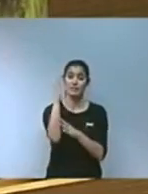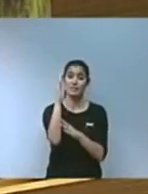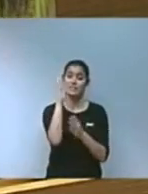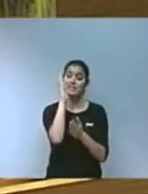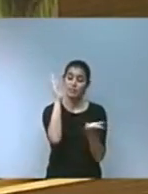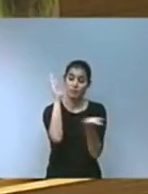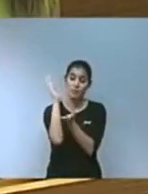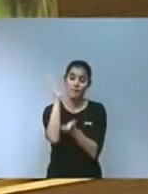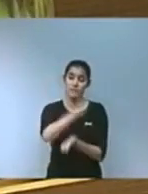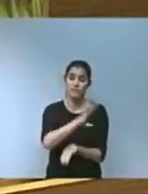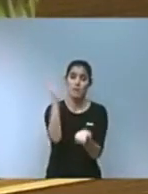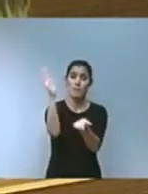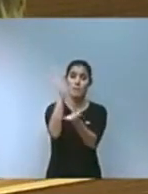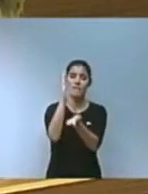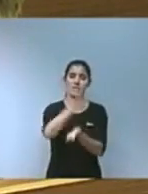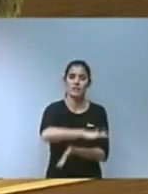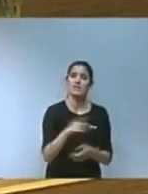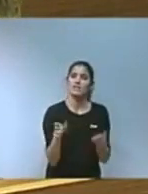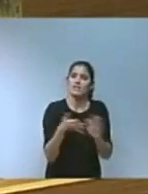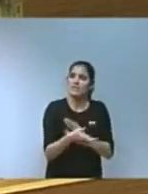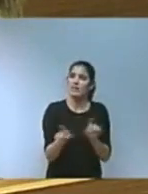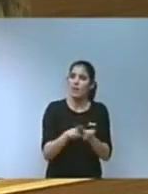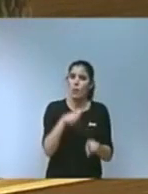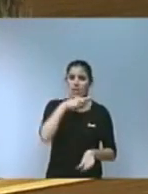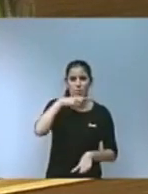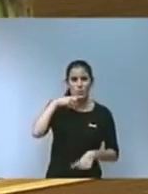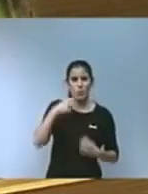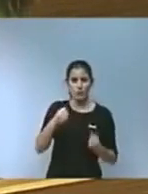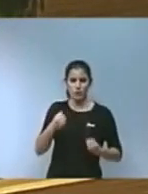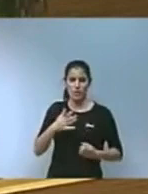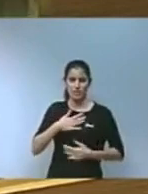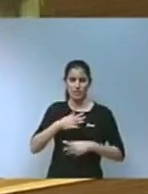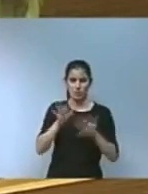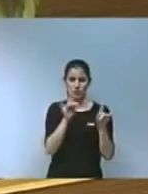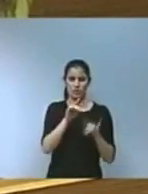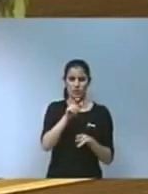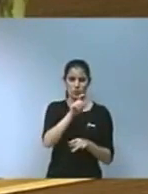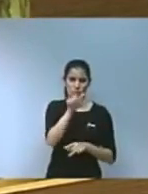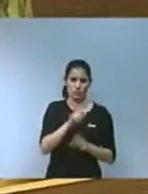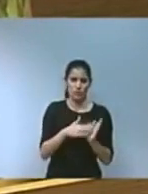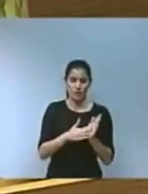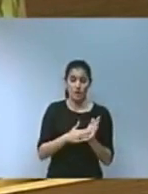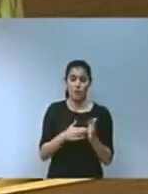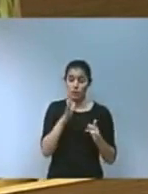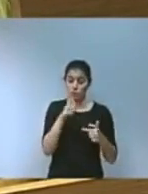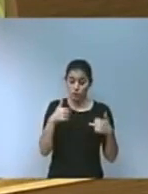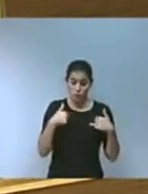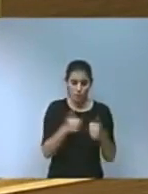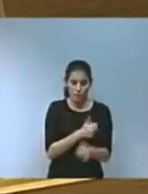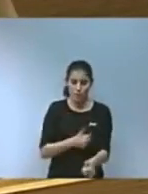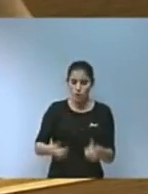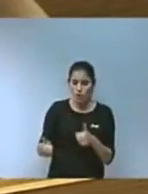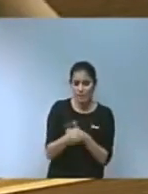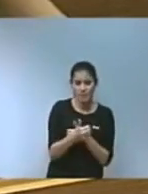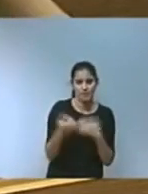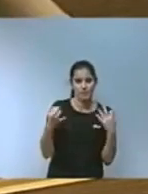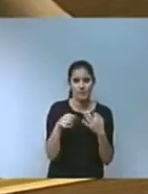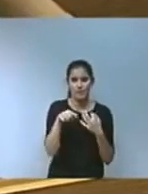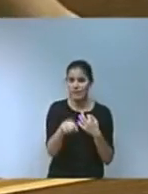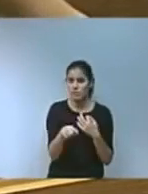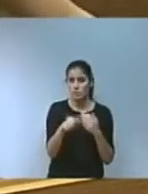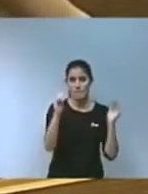oberta al nostre territori per això va ser prioritat d'aquesta consellera tractar de minimitzar els